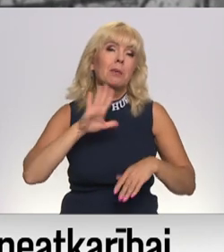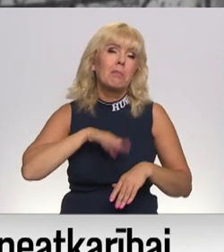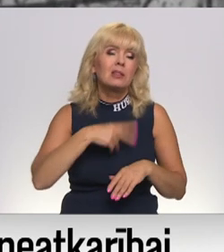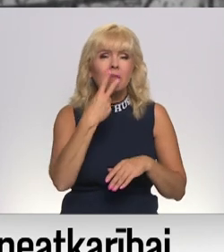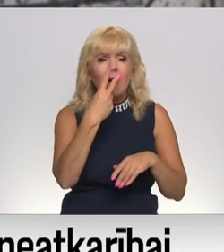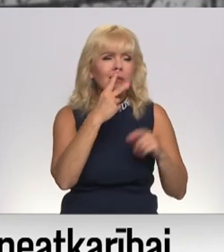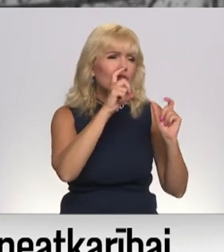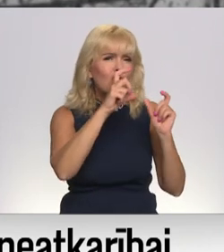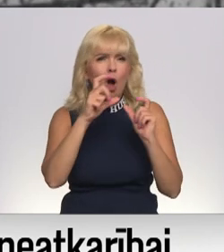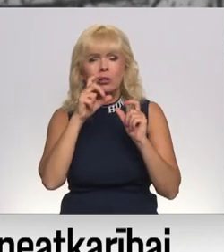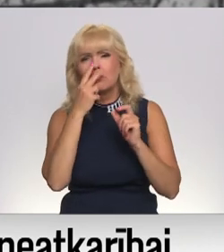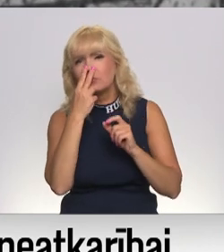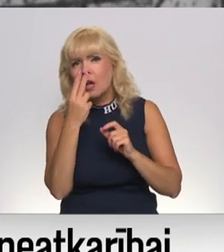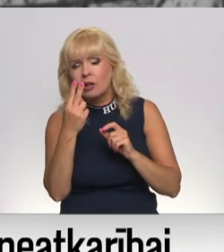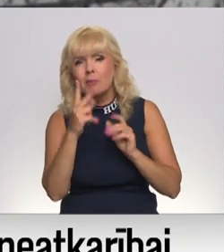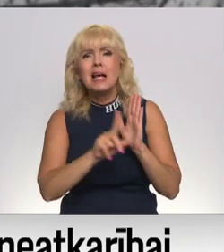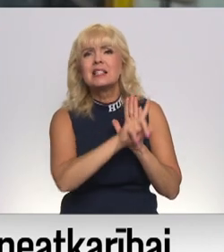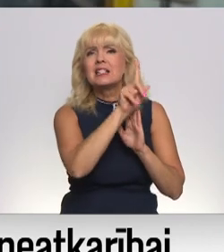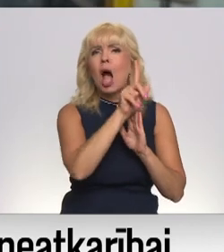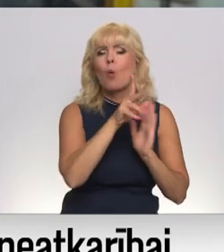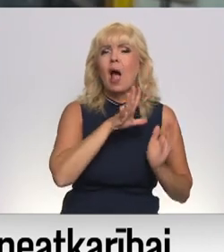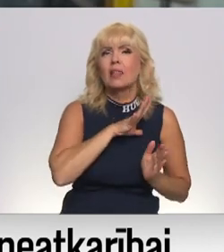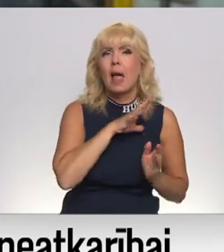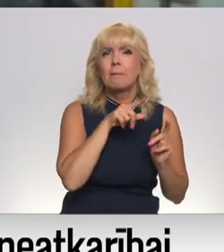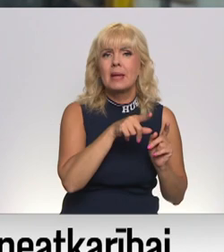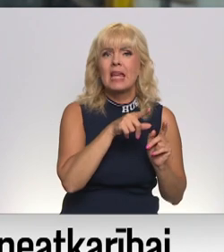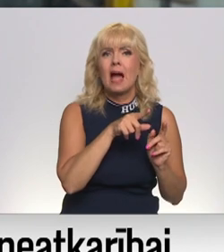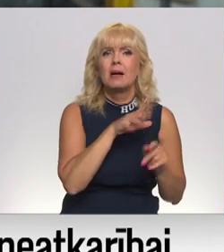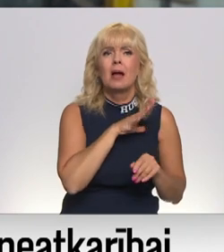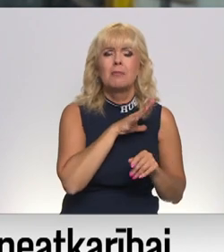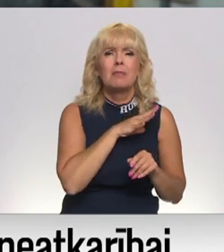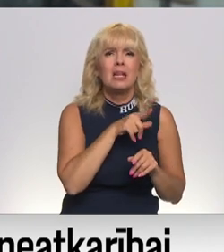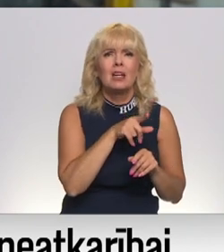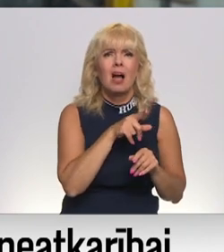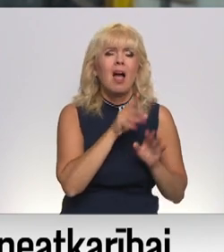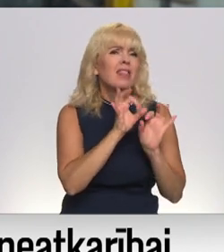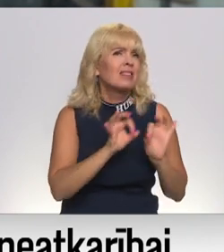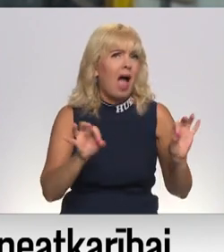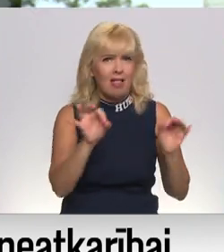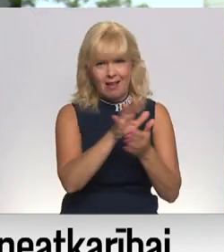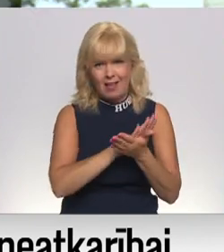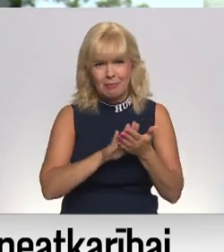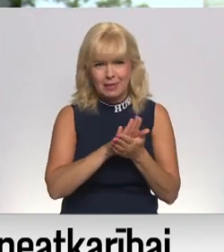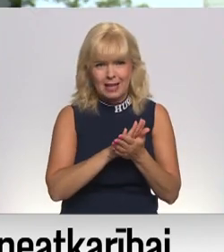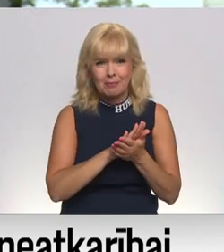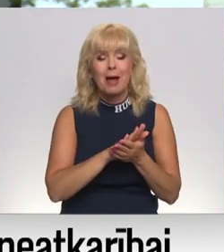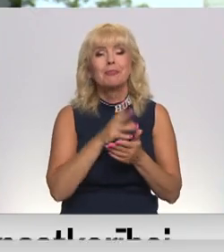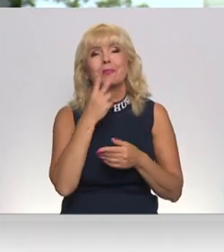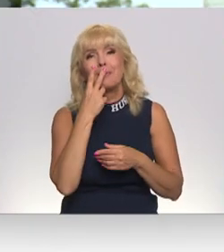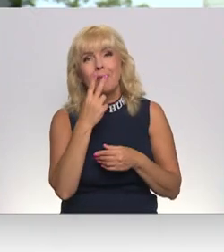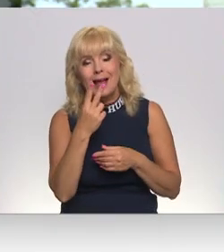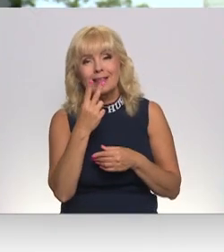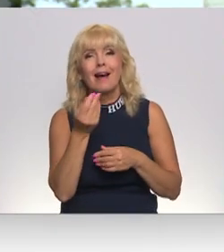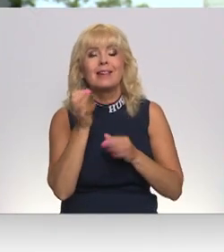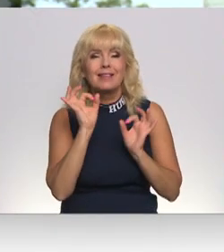fotomateriāliem skatījāmies, ka tur sākotnēji tik daļi viņa nebija. Atsakloja, kā